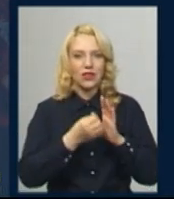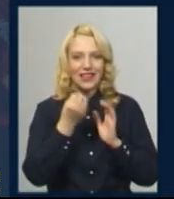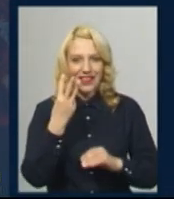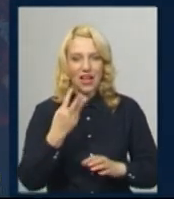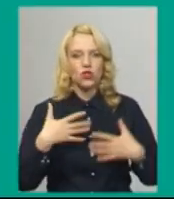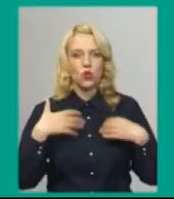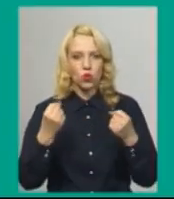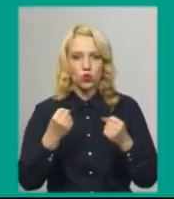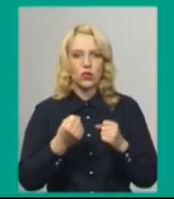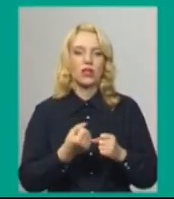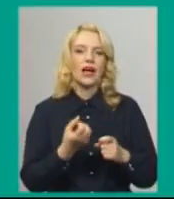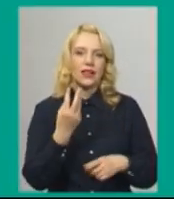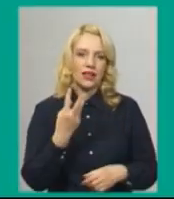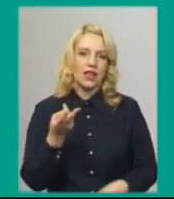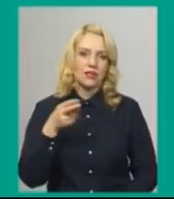померли.